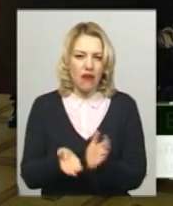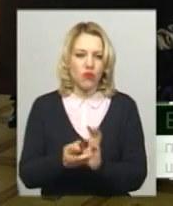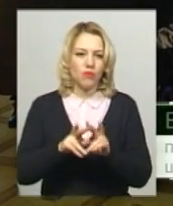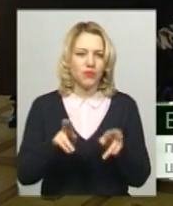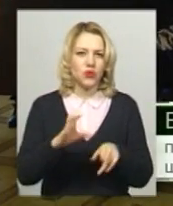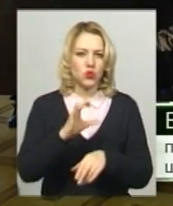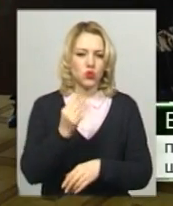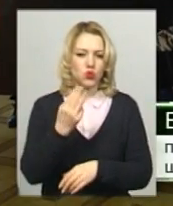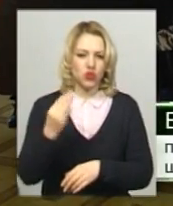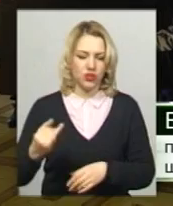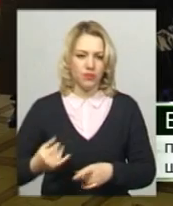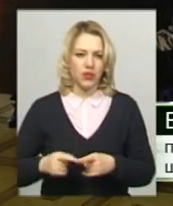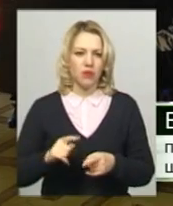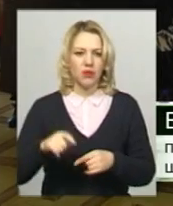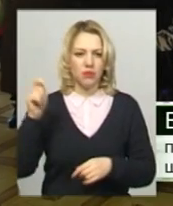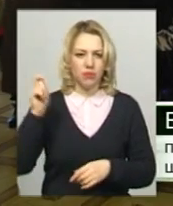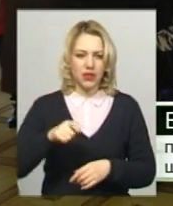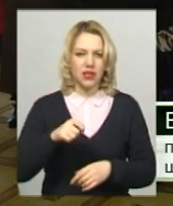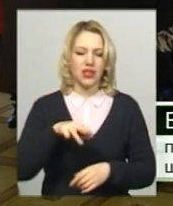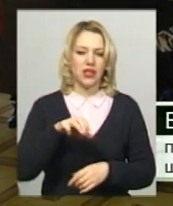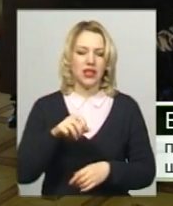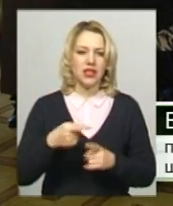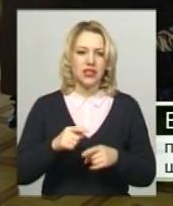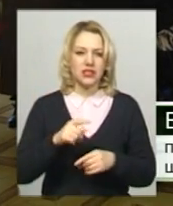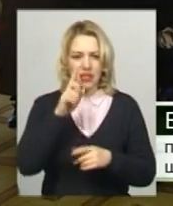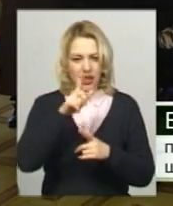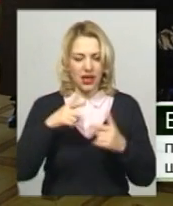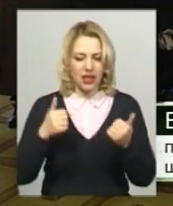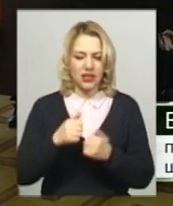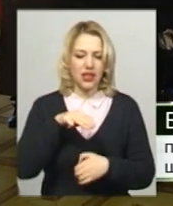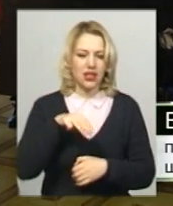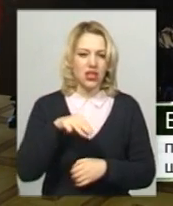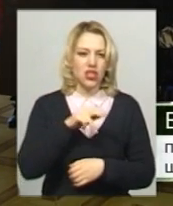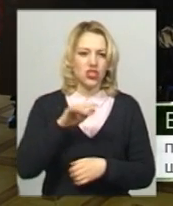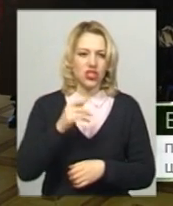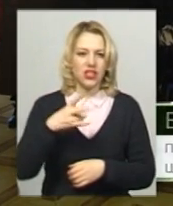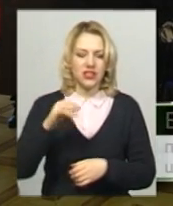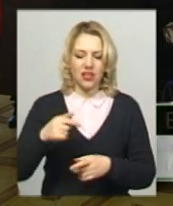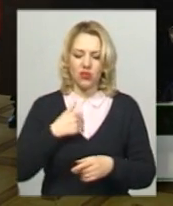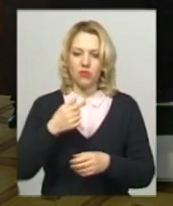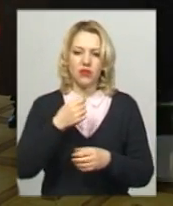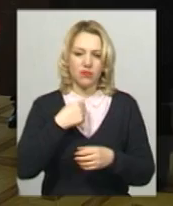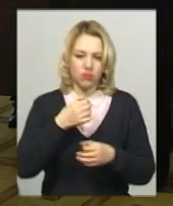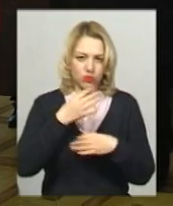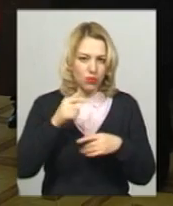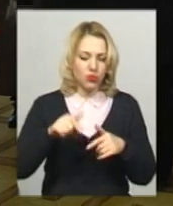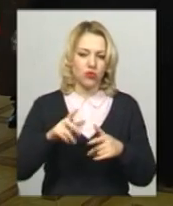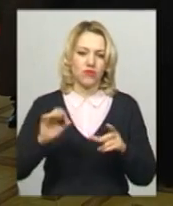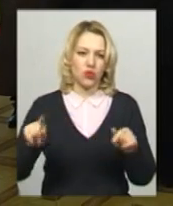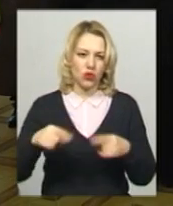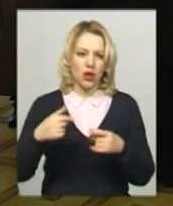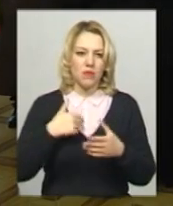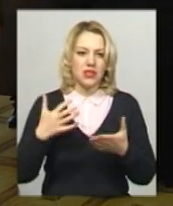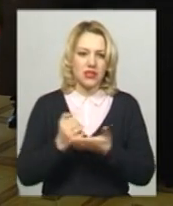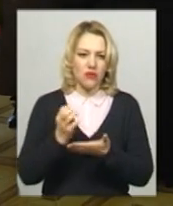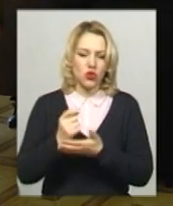Ми приїхали з країни Чингіскхану, і нам дуже подобається, як все організовано. І наша команда дуже гарно представляє себе. Ми завоювали золоті, срібні